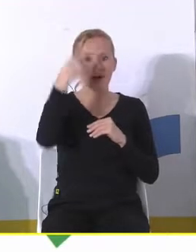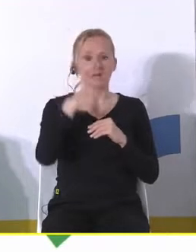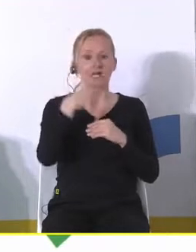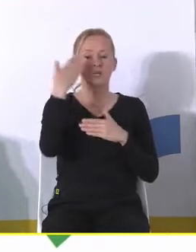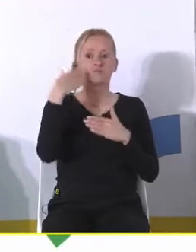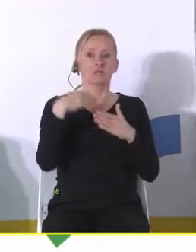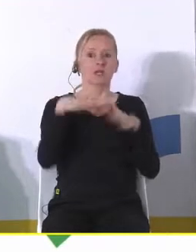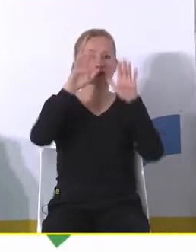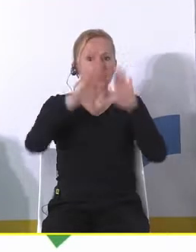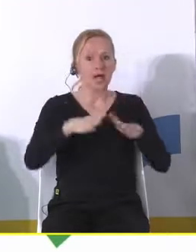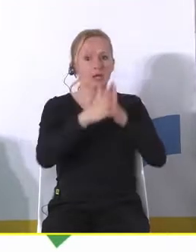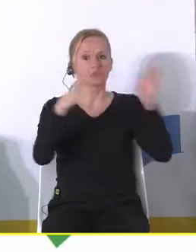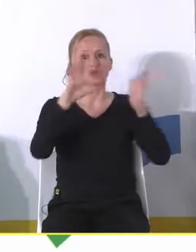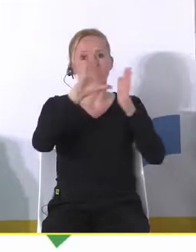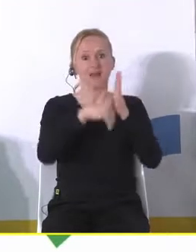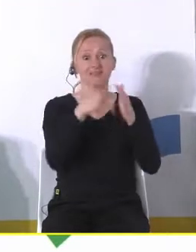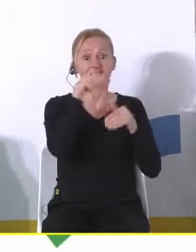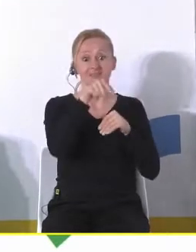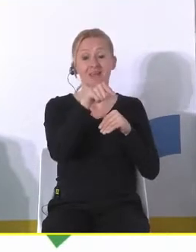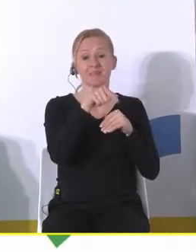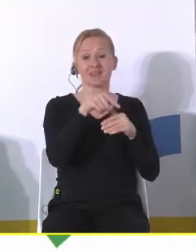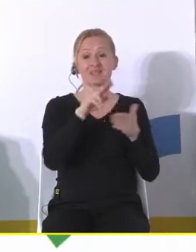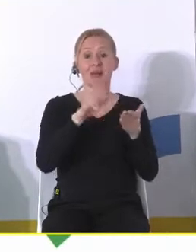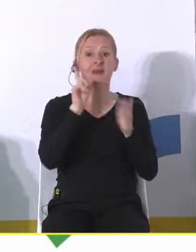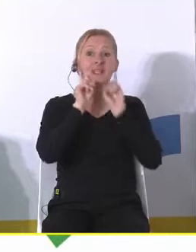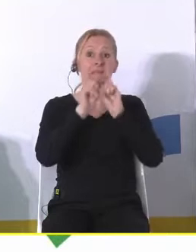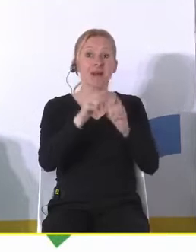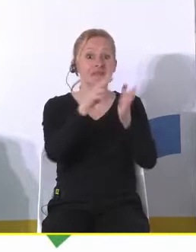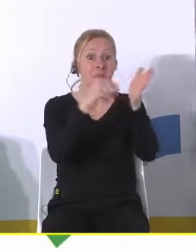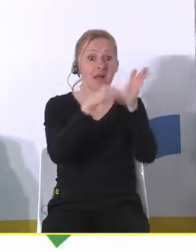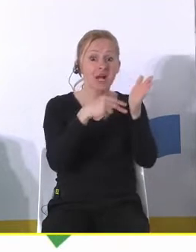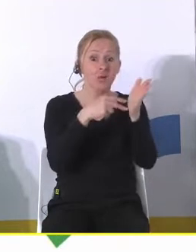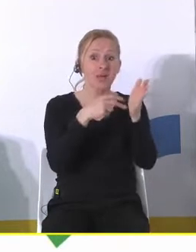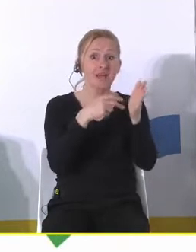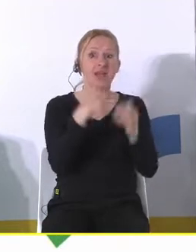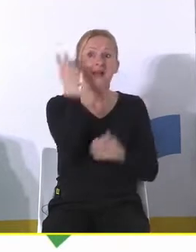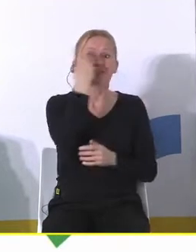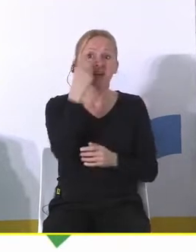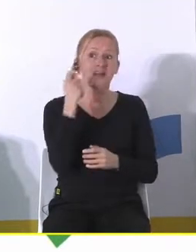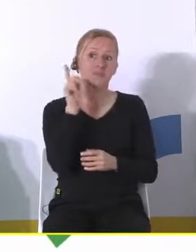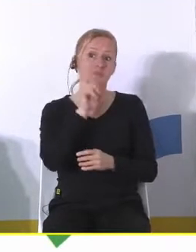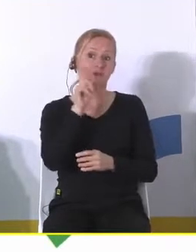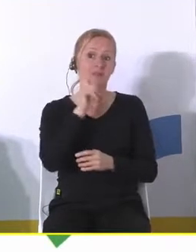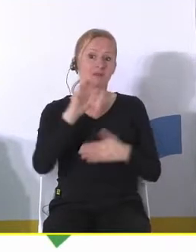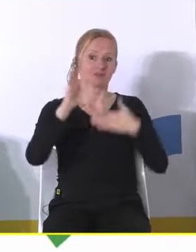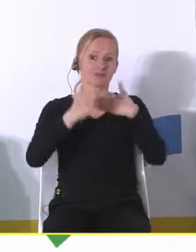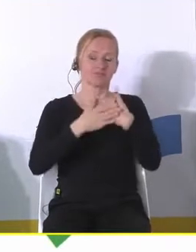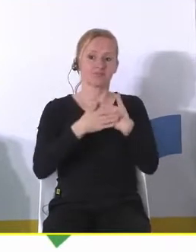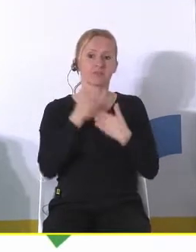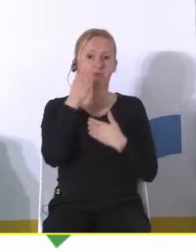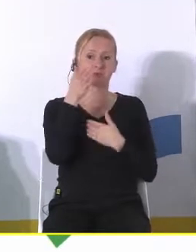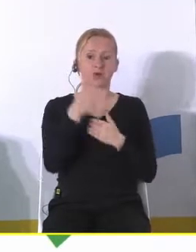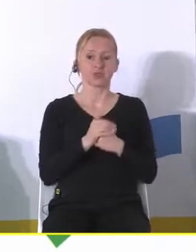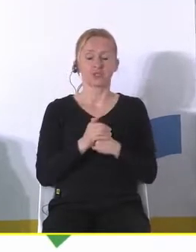częściej zostają w dużych miastach i w tych dużych miastach jest pewien niedobór atrakcyjnych kandydatów na mężów dla tych kobiet bo